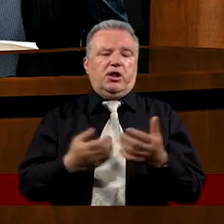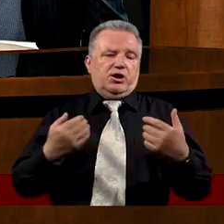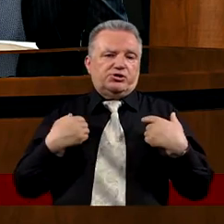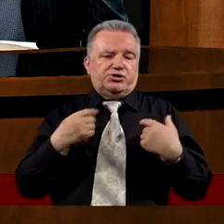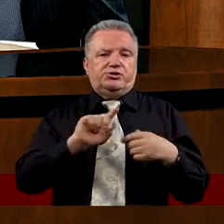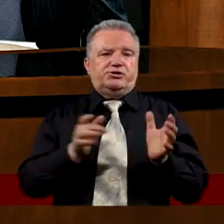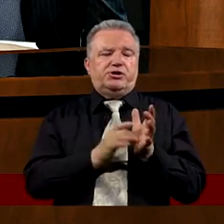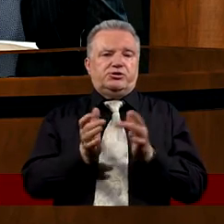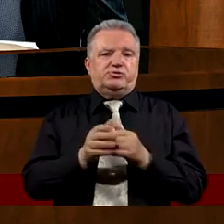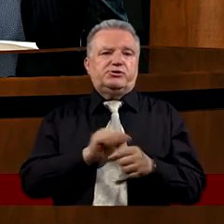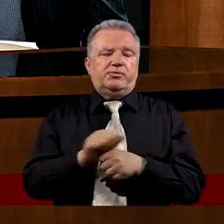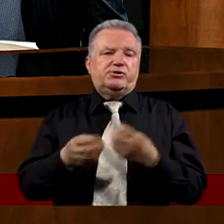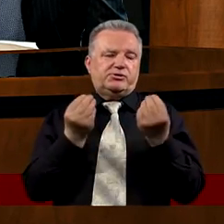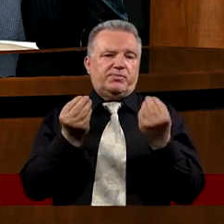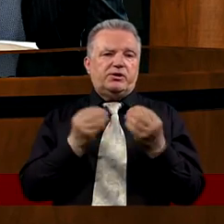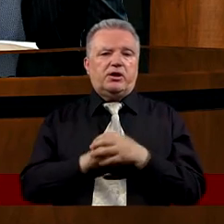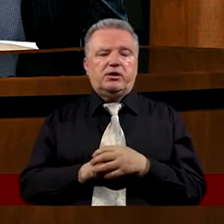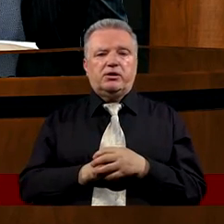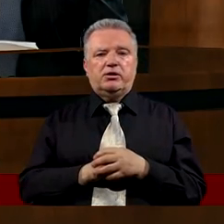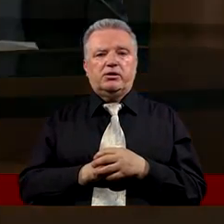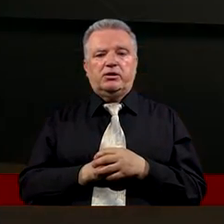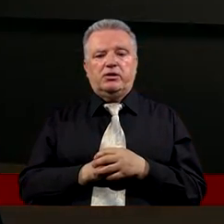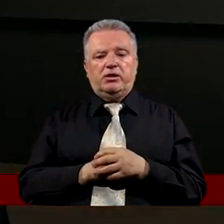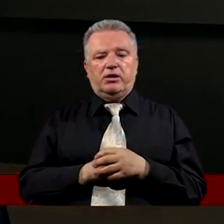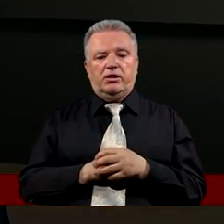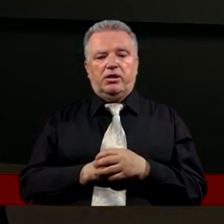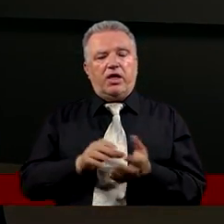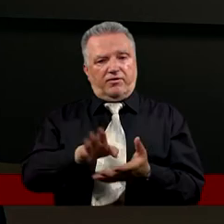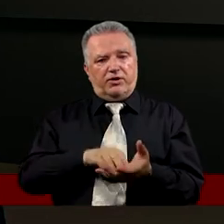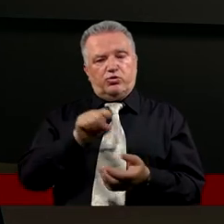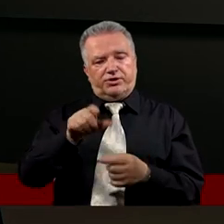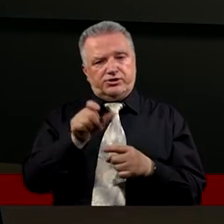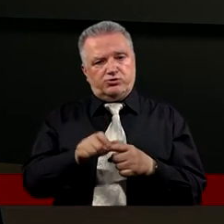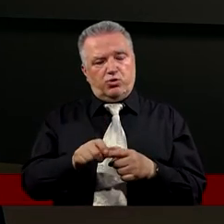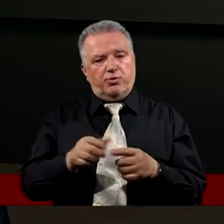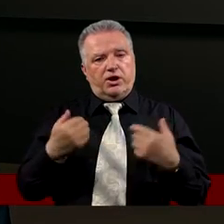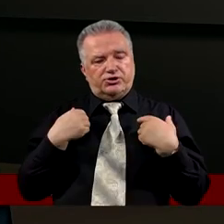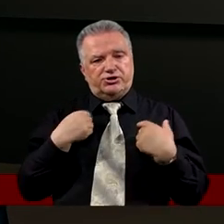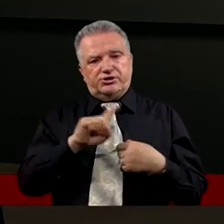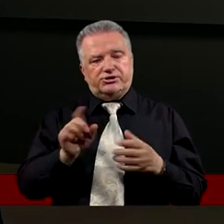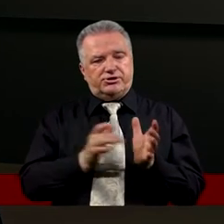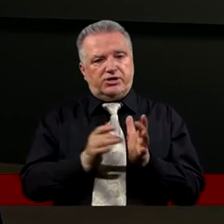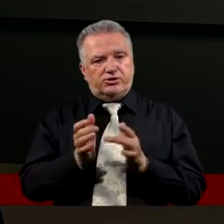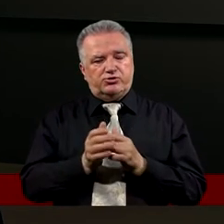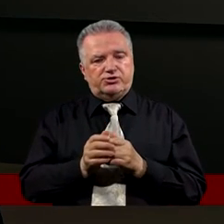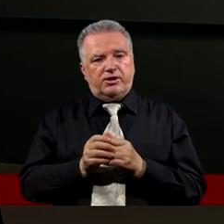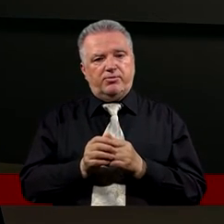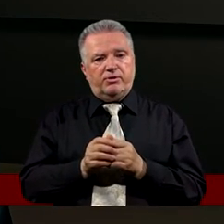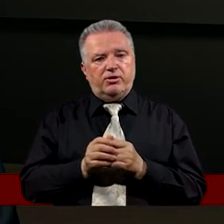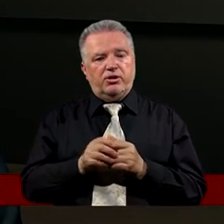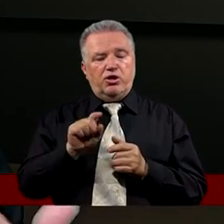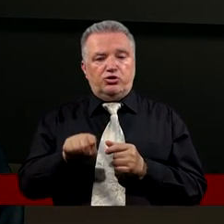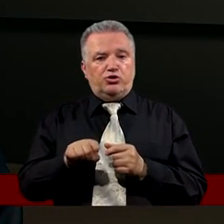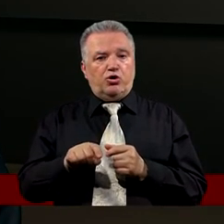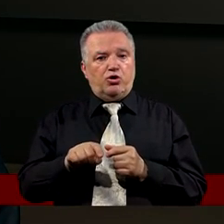naprawdę fantastyczne Według tych słów Życie z Jezusem Podążanie za Nim To również